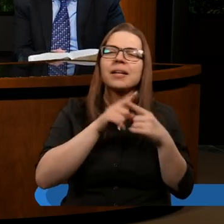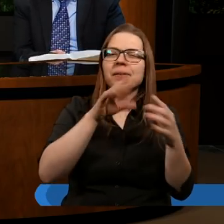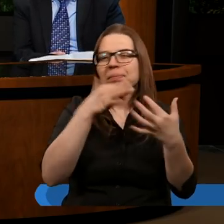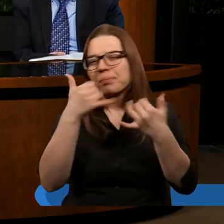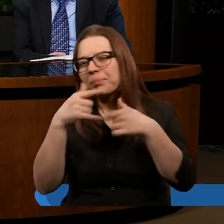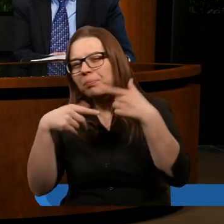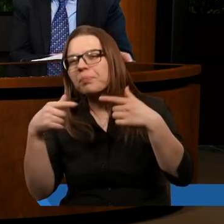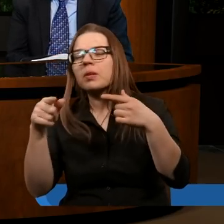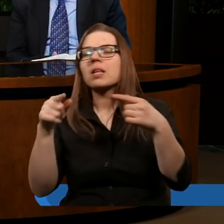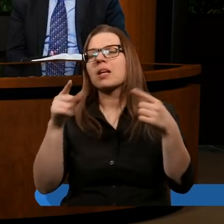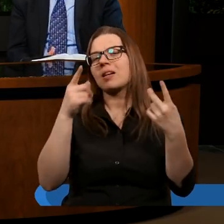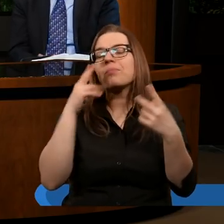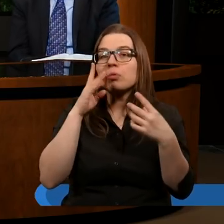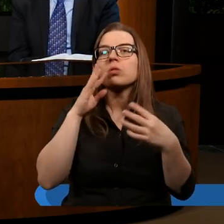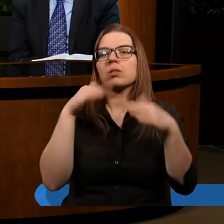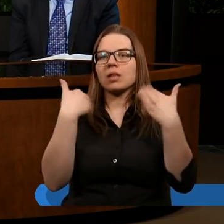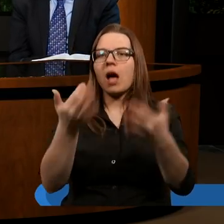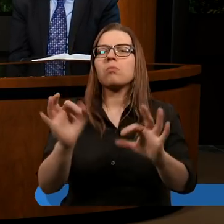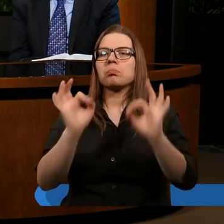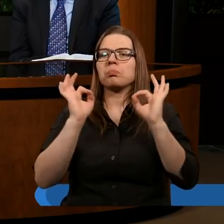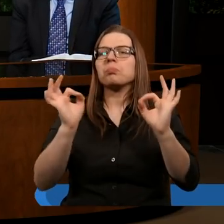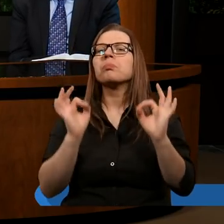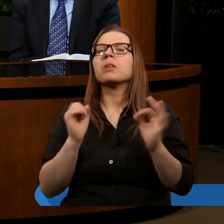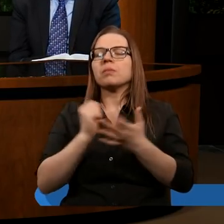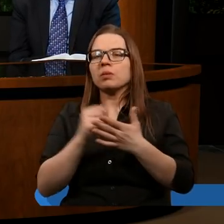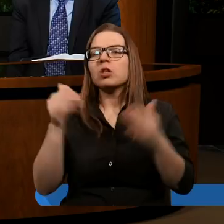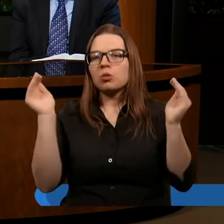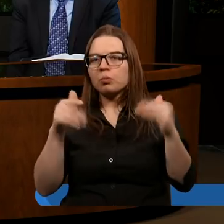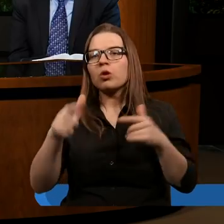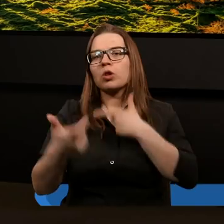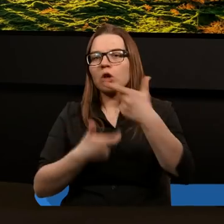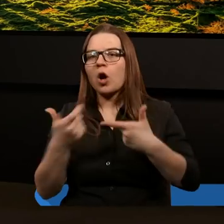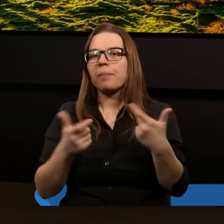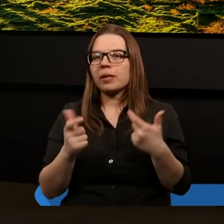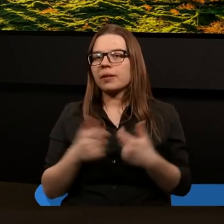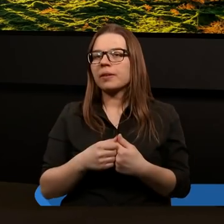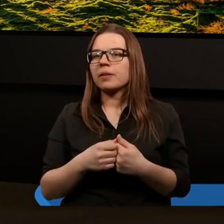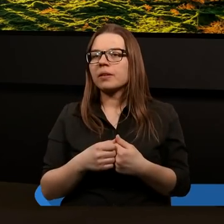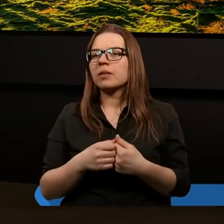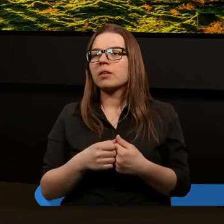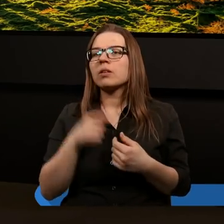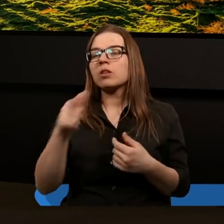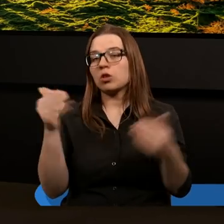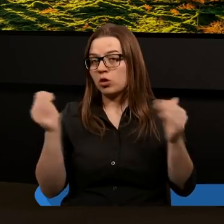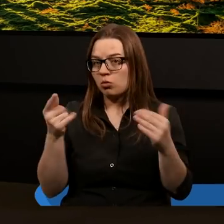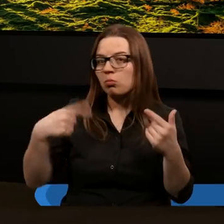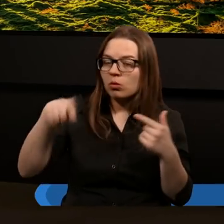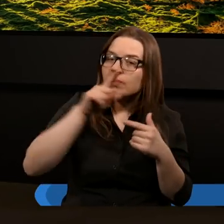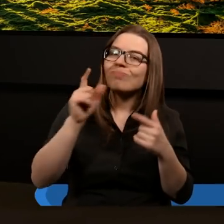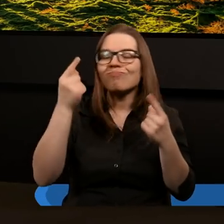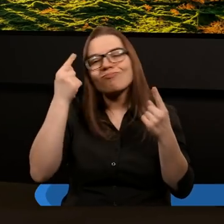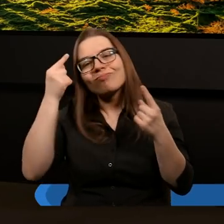dawał im takie legalne, prawne podstawy istnienia. Czy ktoś byłby uprzejmy skomentować